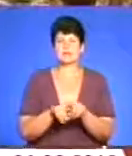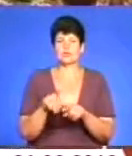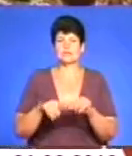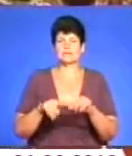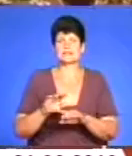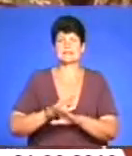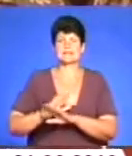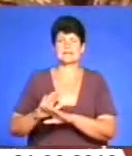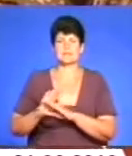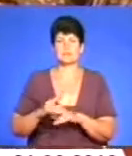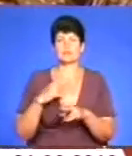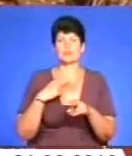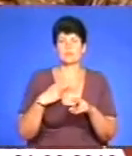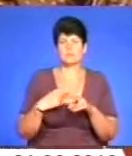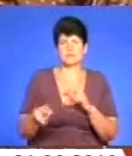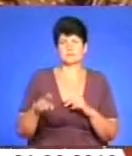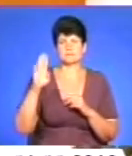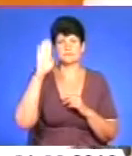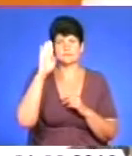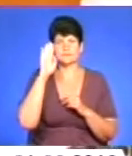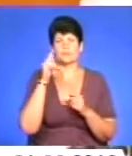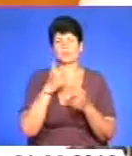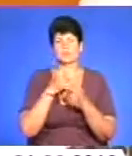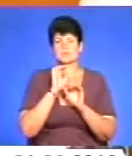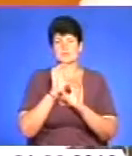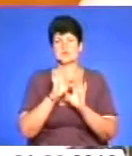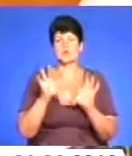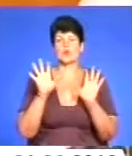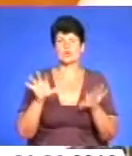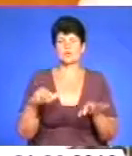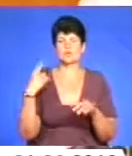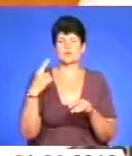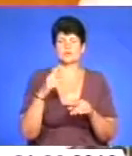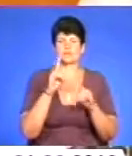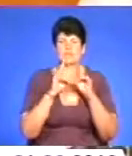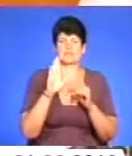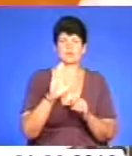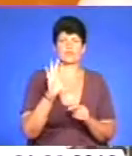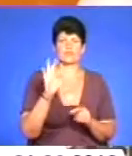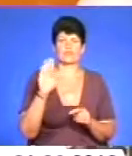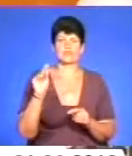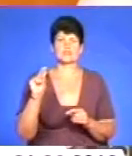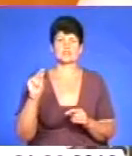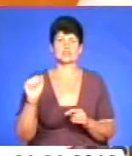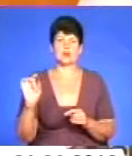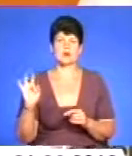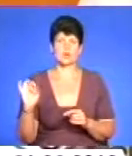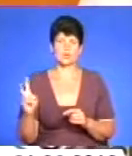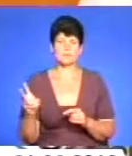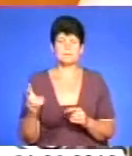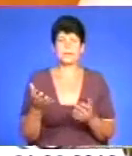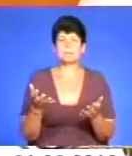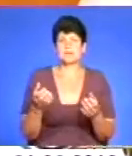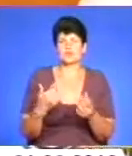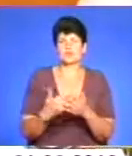загиблих і зниклих без вісти бійців, поінформував голова обласної ради Віктор Овчарук. Прийнято приблизно